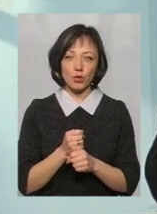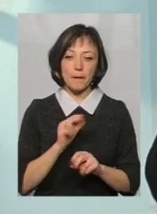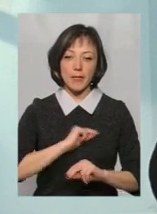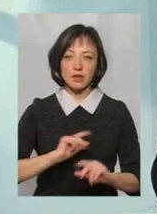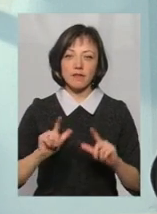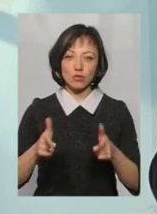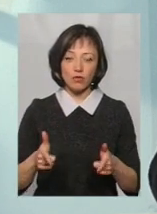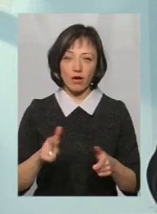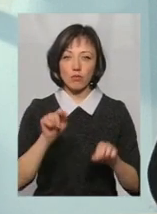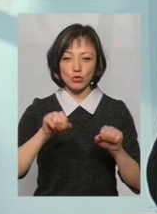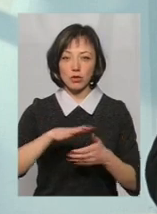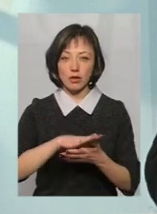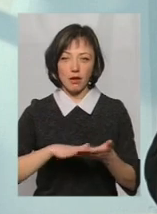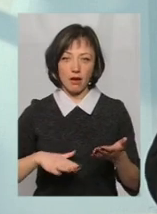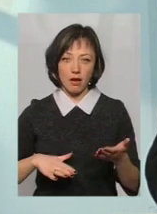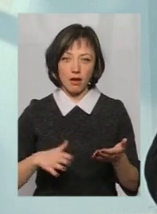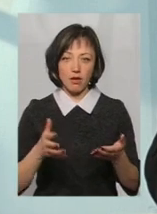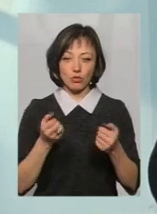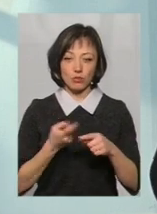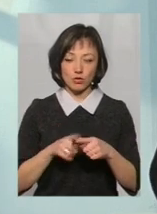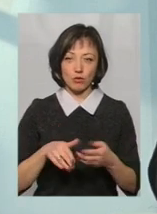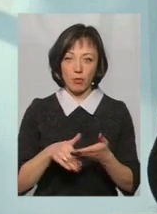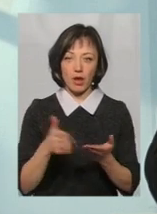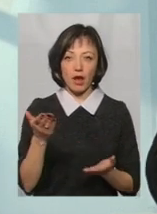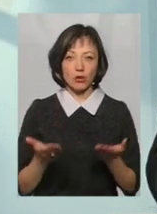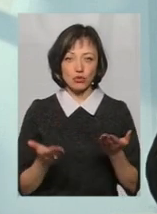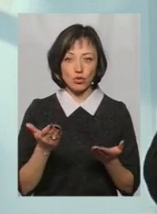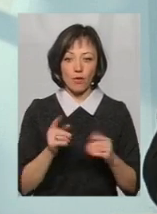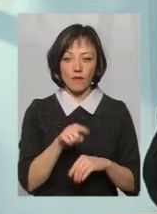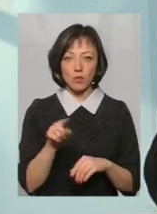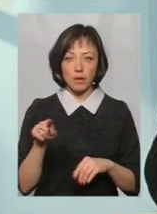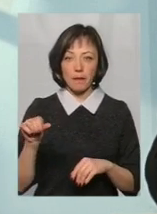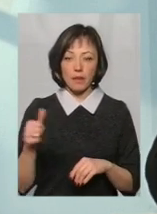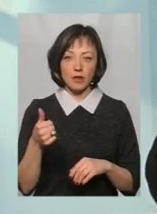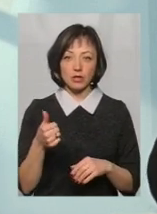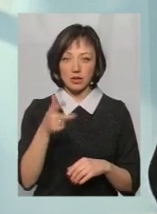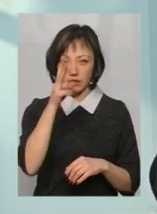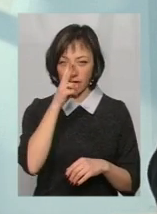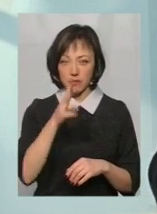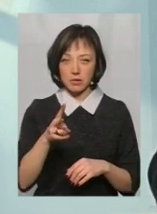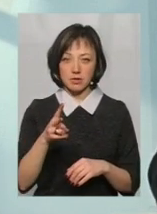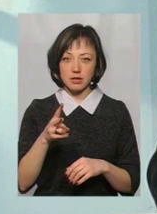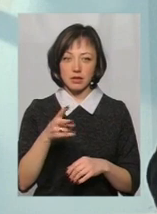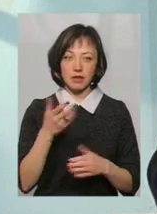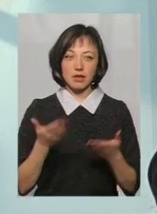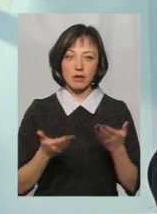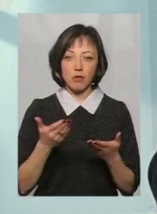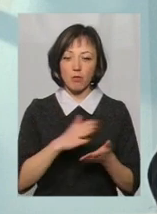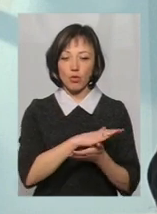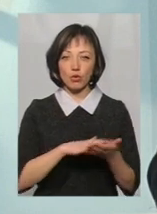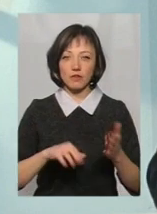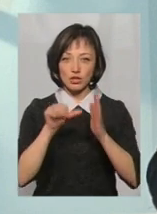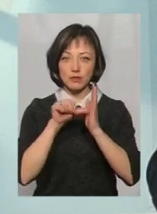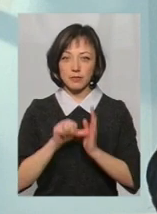працевлаштування, і тоді вони можуть далі отримувати цю допомогу. Якщо вони ж перших там два місяці, якщо вони впродовж